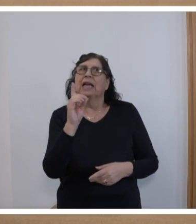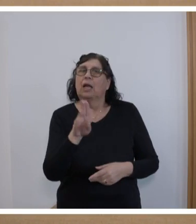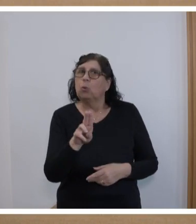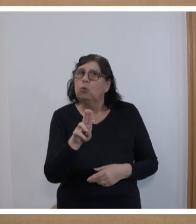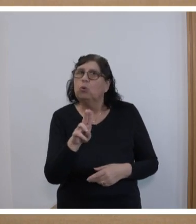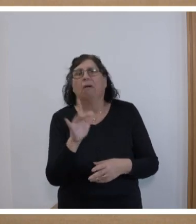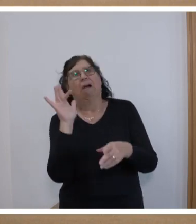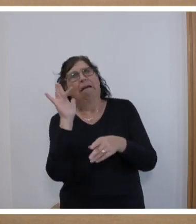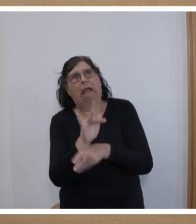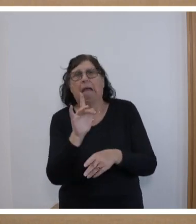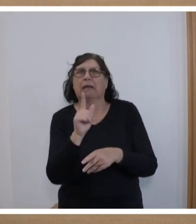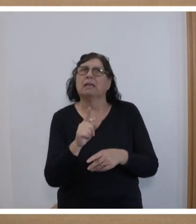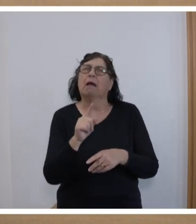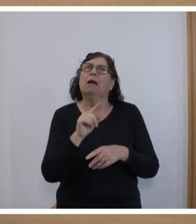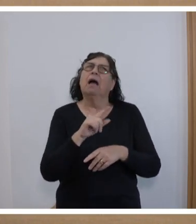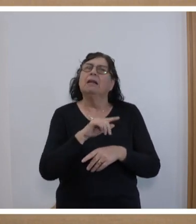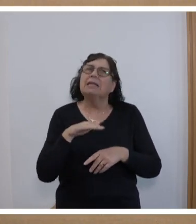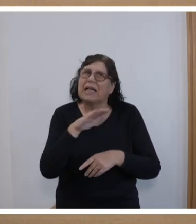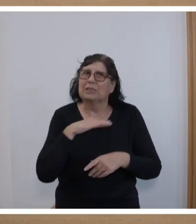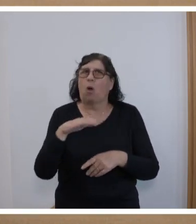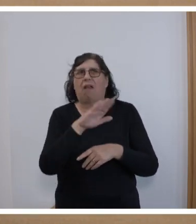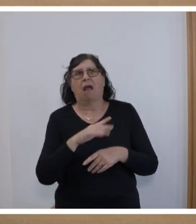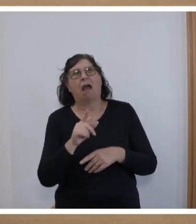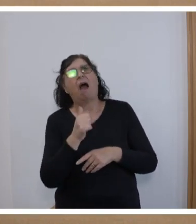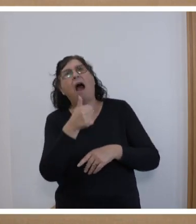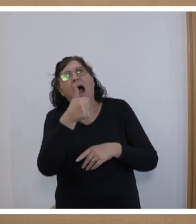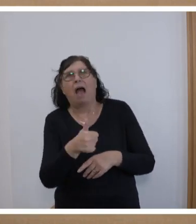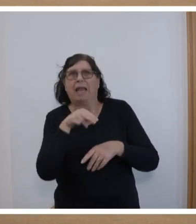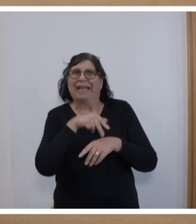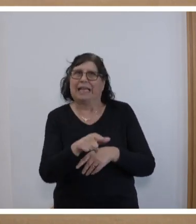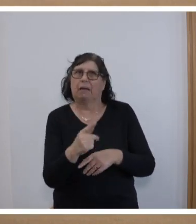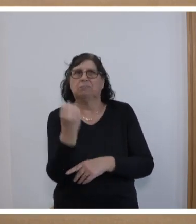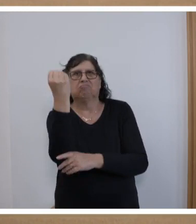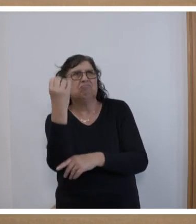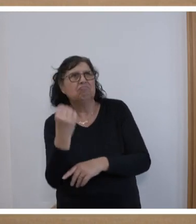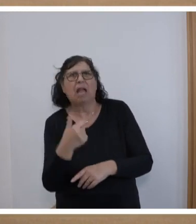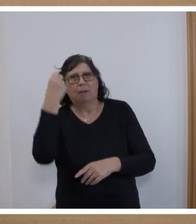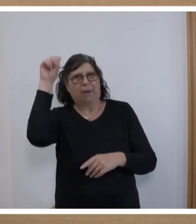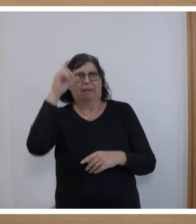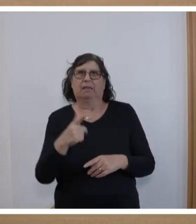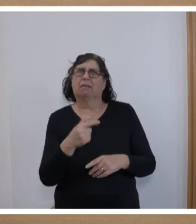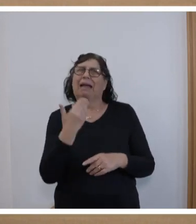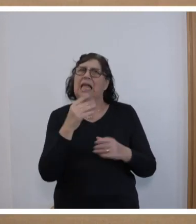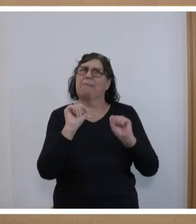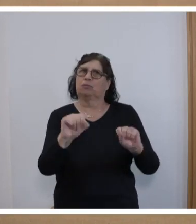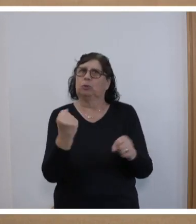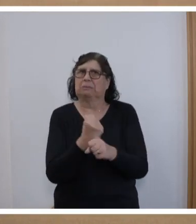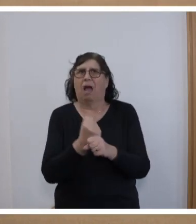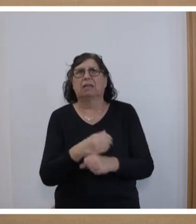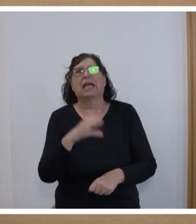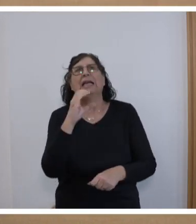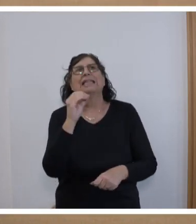gegen die nationalen Alleingänge, die die rote Ampel zurzeit beim Klimaschutz macht. Stichwort CO2